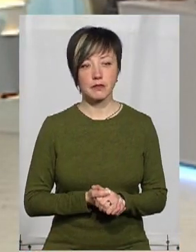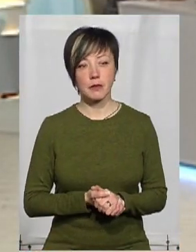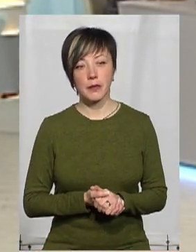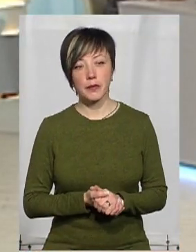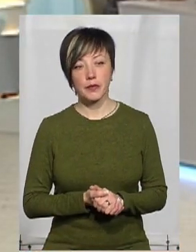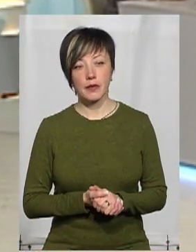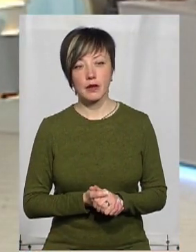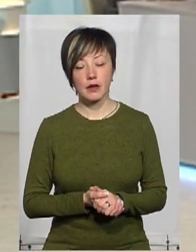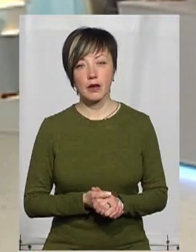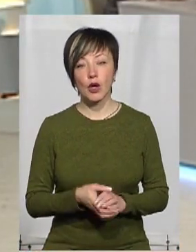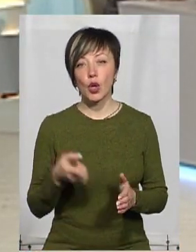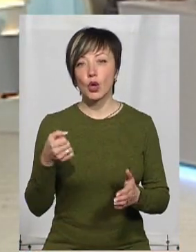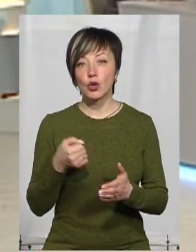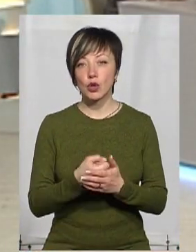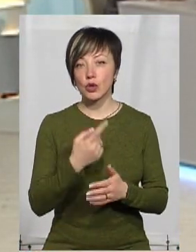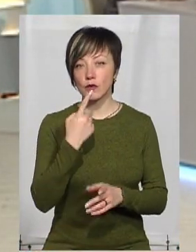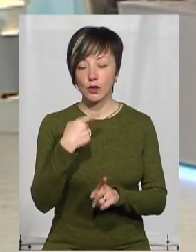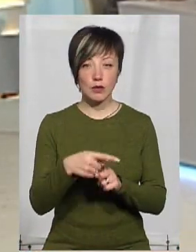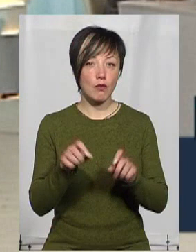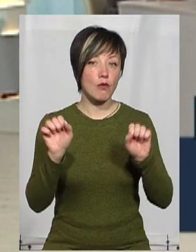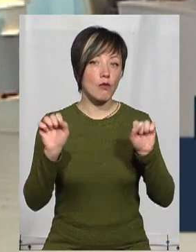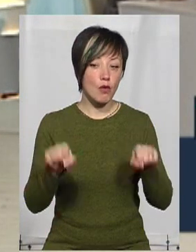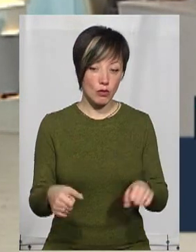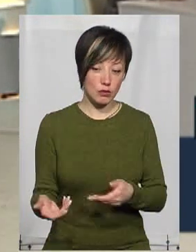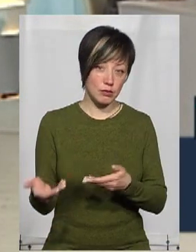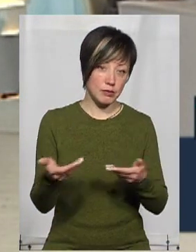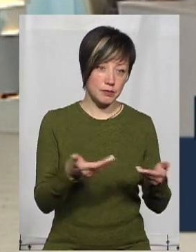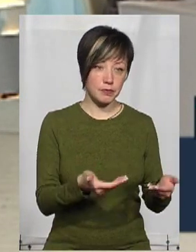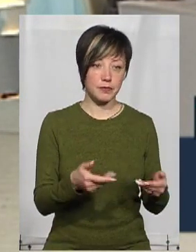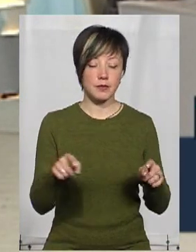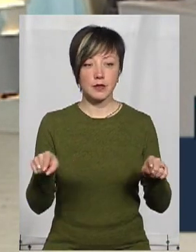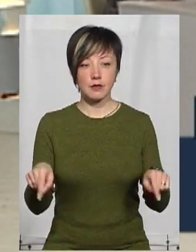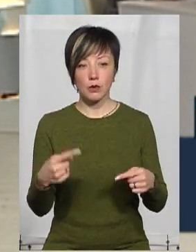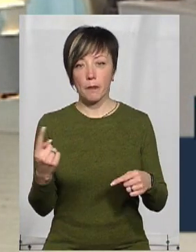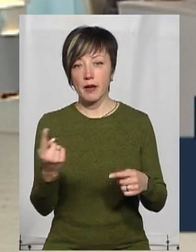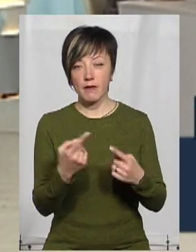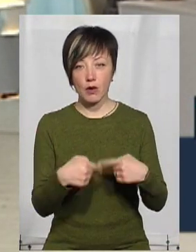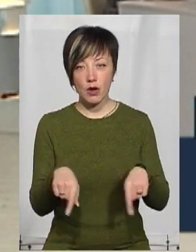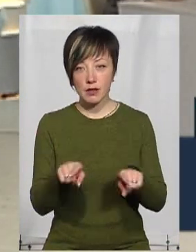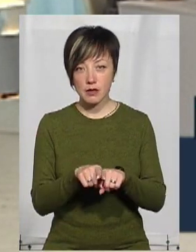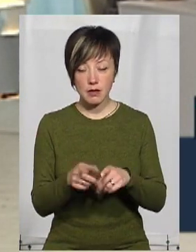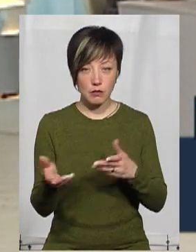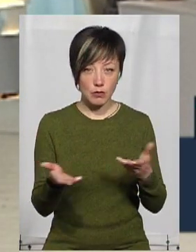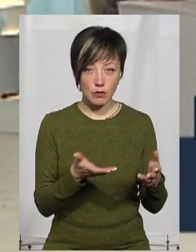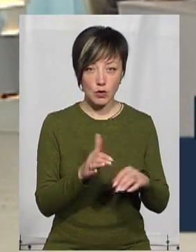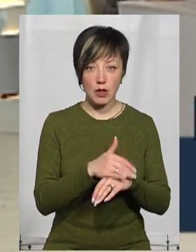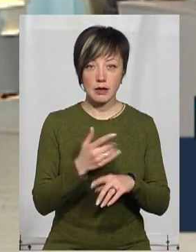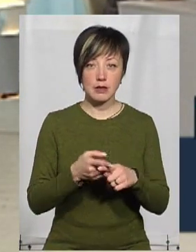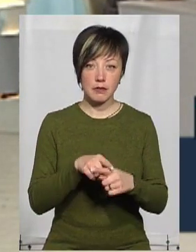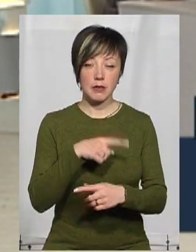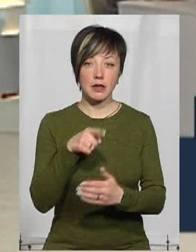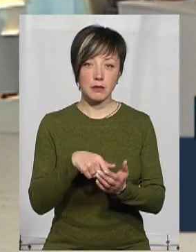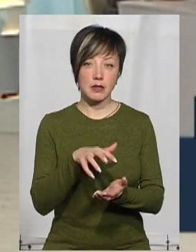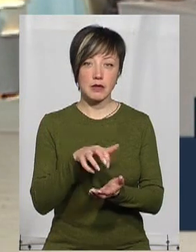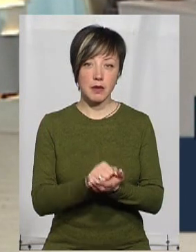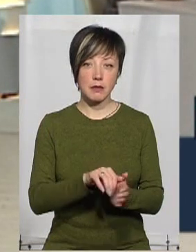До «Червоного Христа», будь ласка, можна долучатися, можна створювати первинні організації. Я думаю, що ми цим питанням і